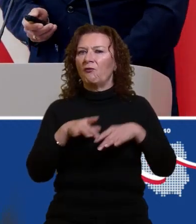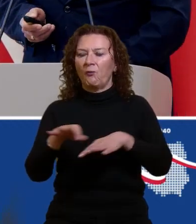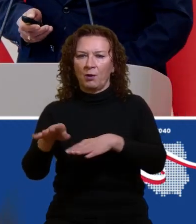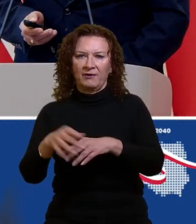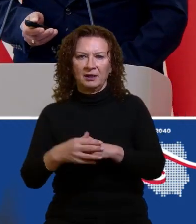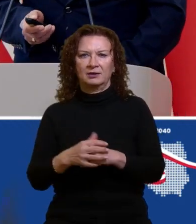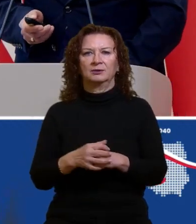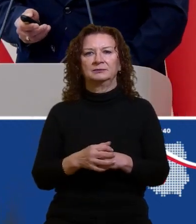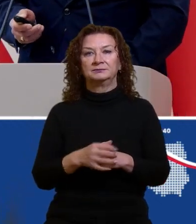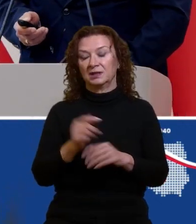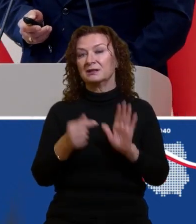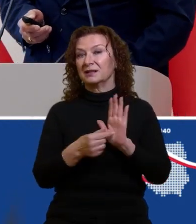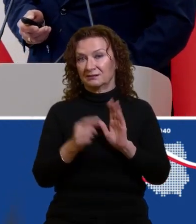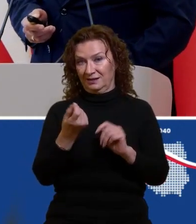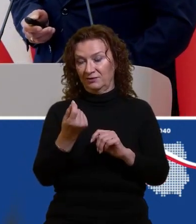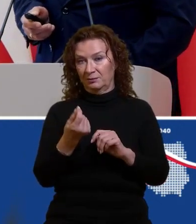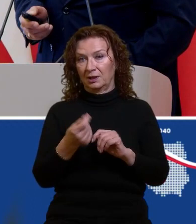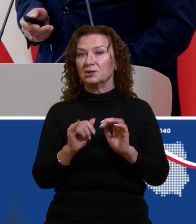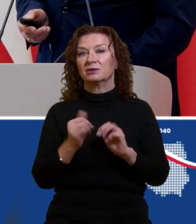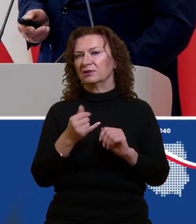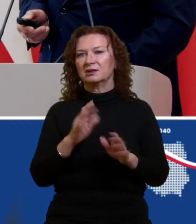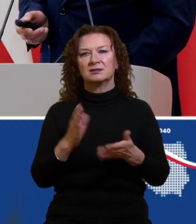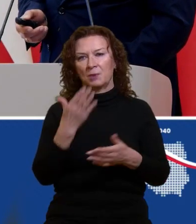pokażę w jaki sposób one działają w systemie fiskalnym.